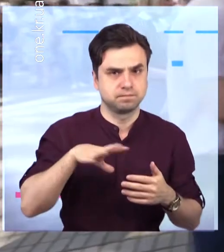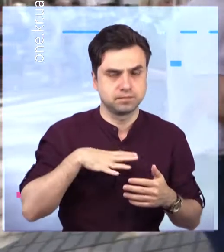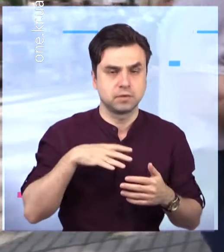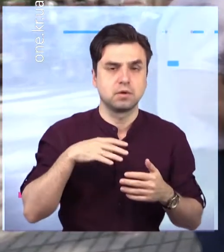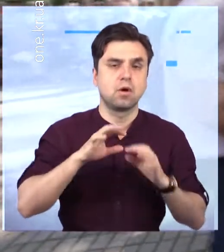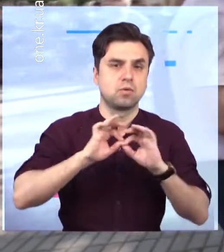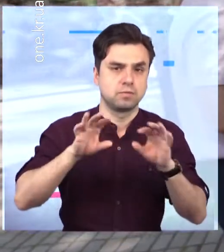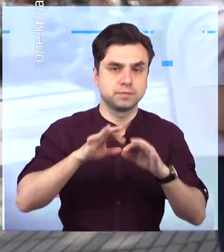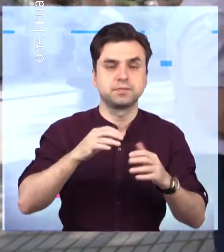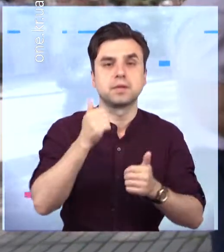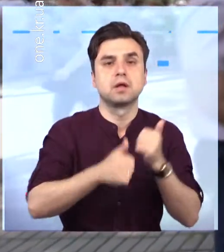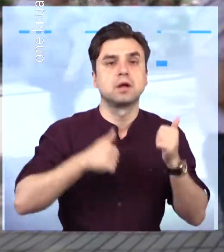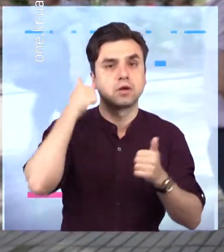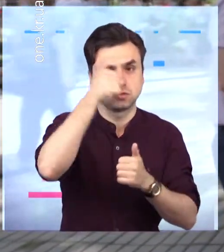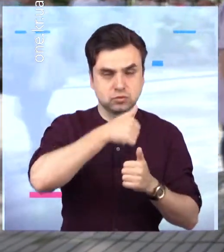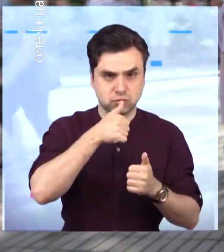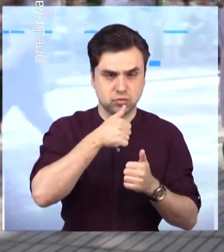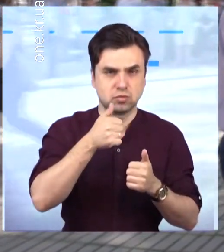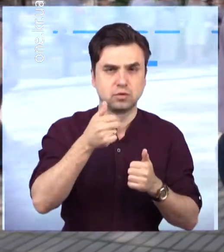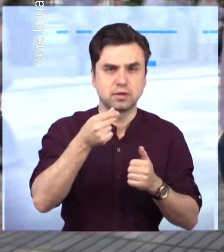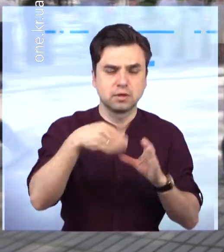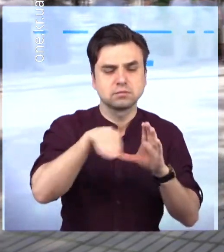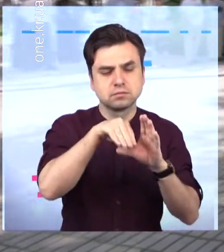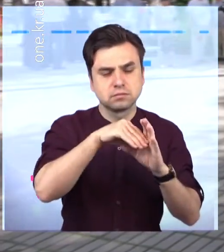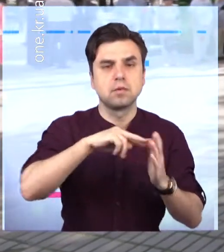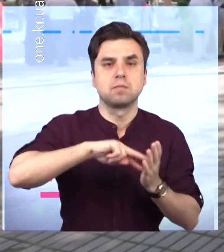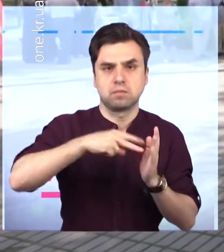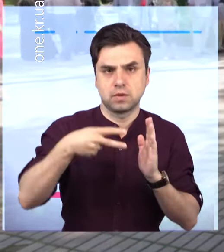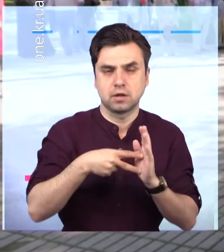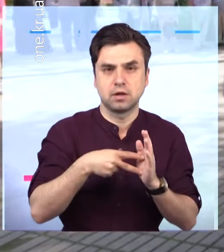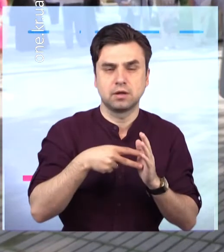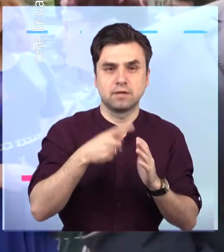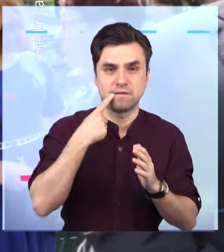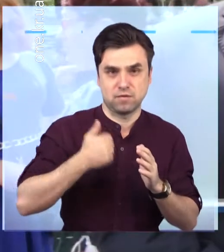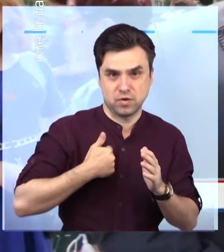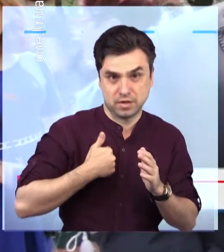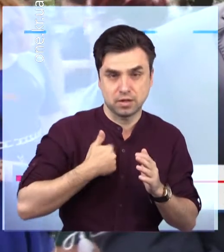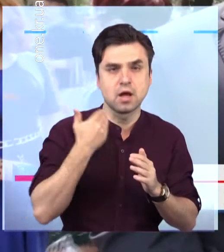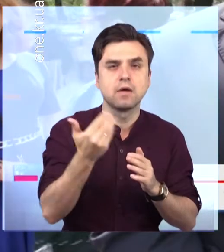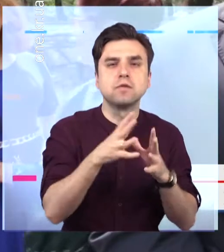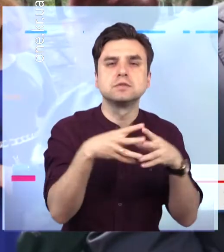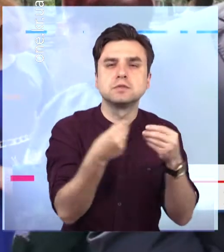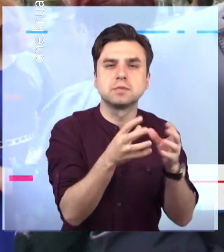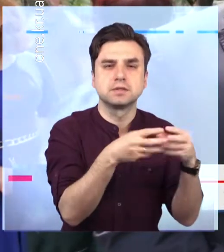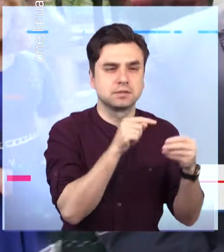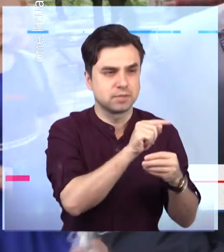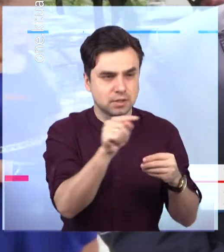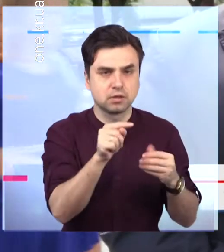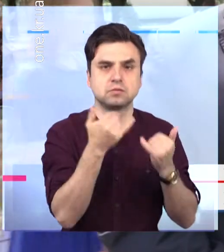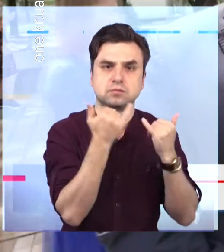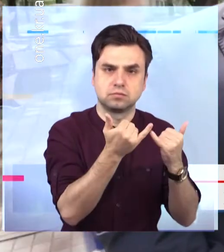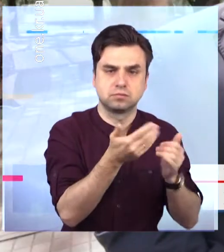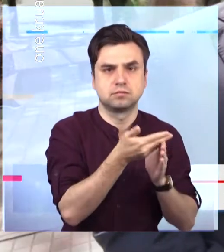щороку закладають значні фінансові ресурси задля соціальної підтримки військових та членів їх родин. З 2014 року в нашому місті